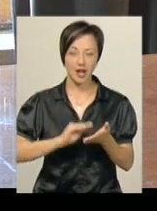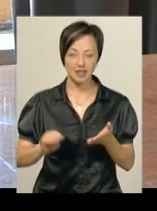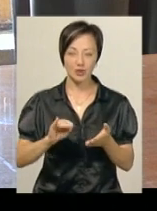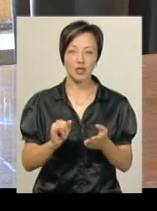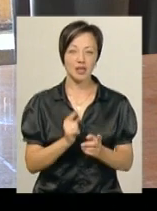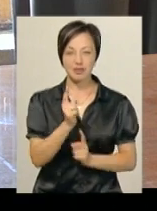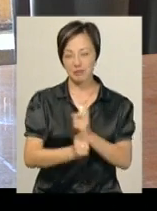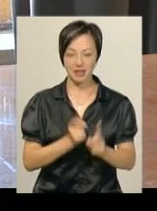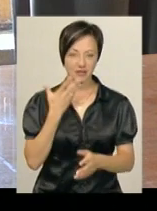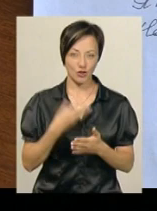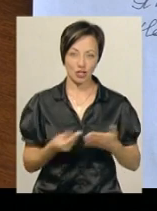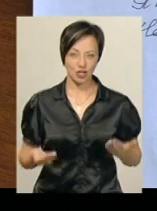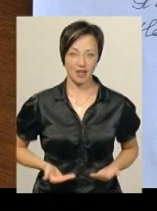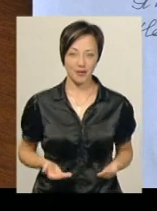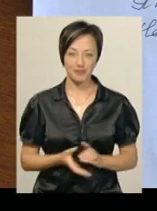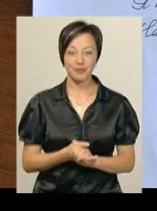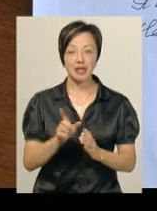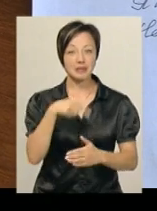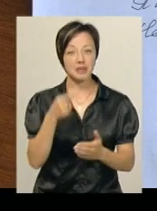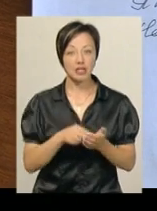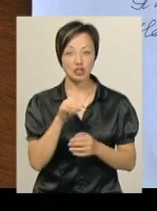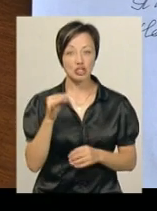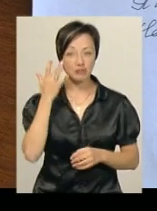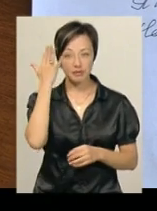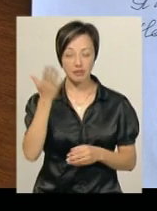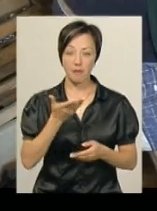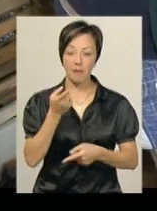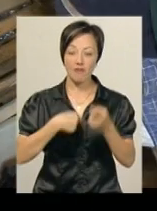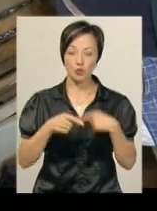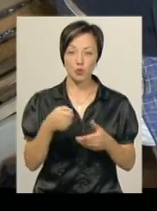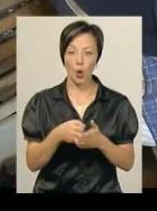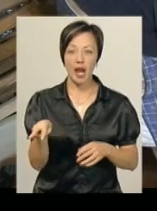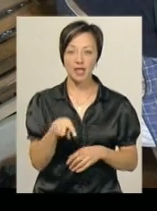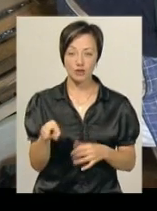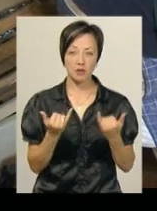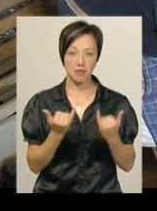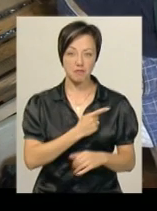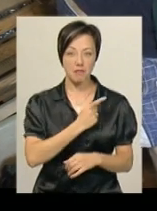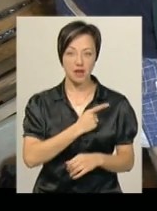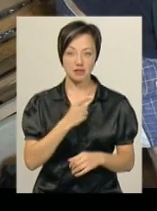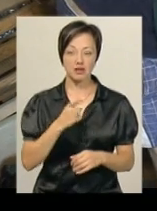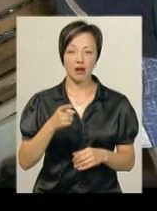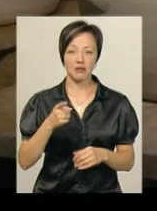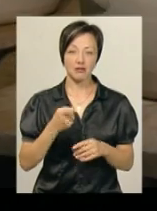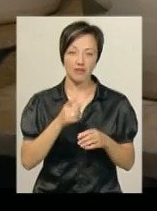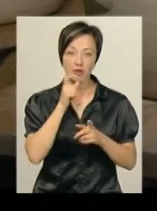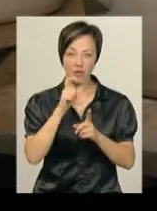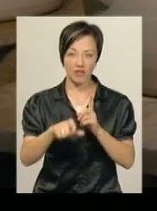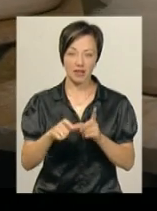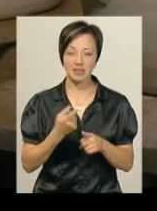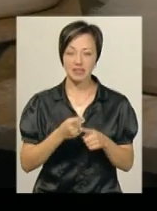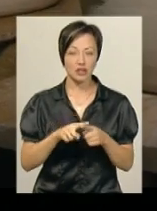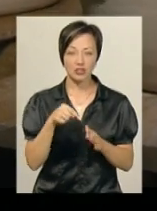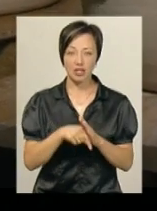кардинально змінив своє життя. На запитання, чи не має він намірі повернутися до літератури, теперішній майстер гончарства відповідає. «Це ж не